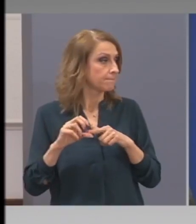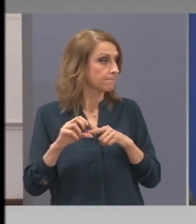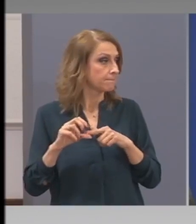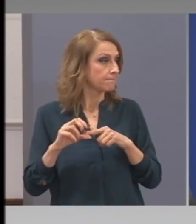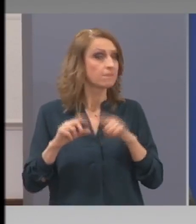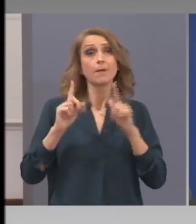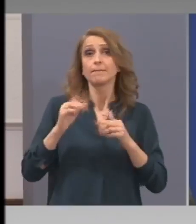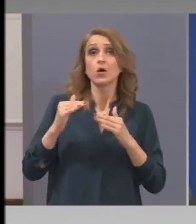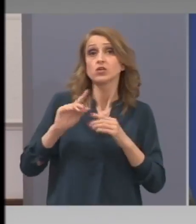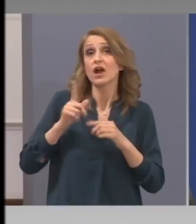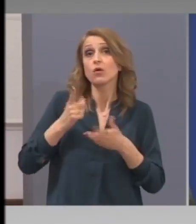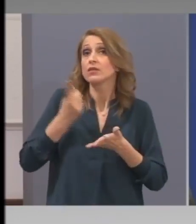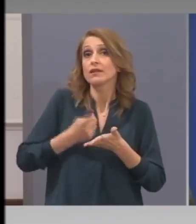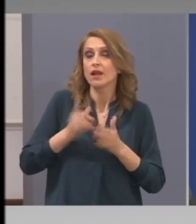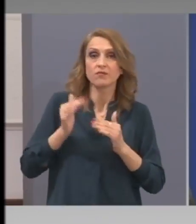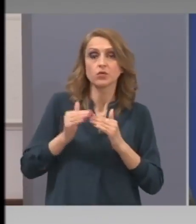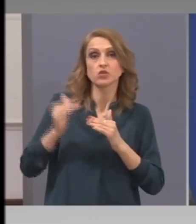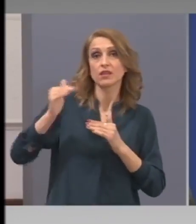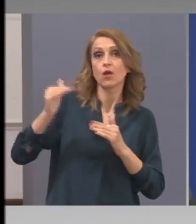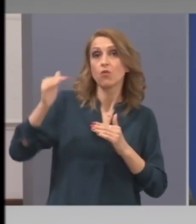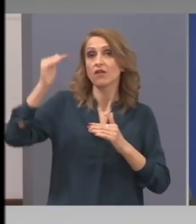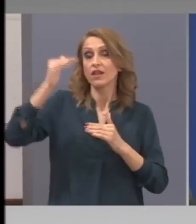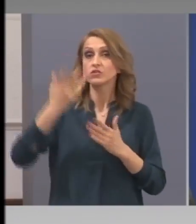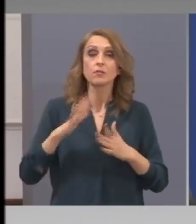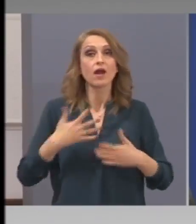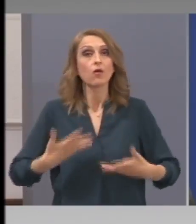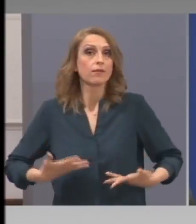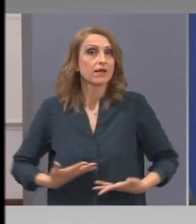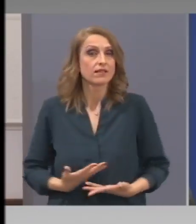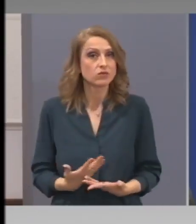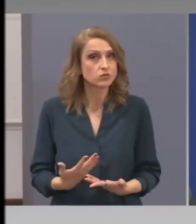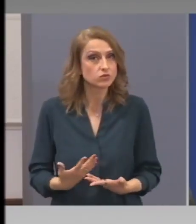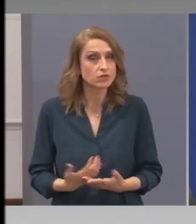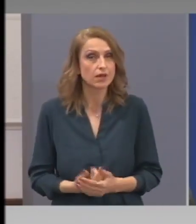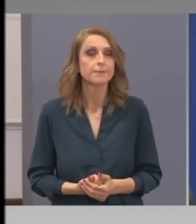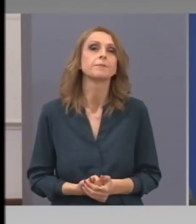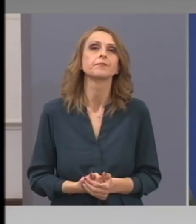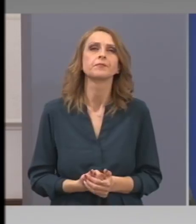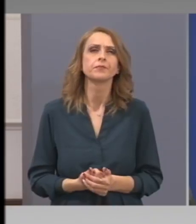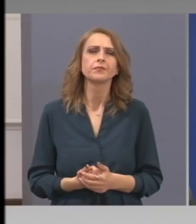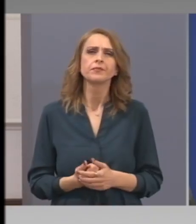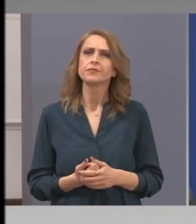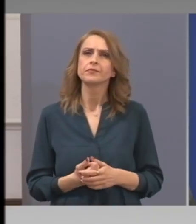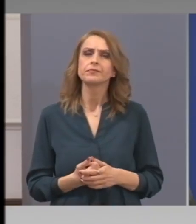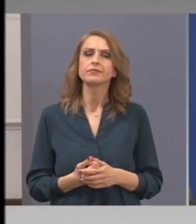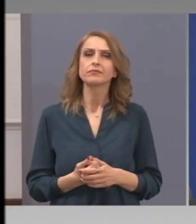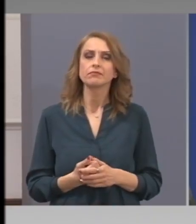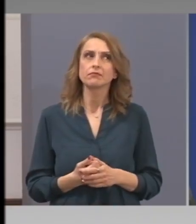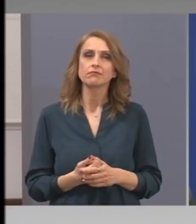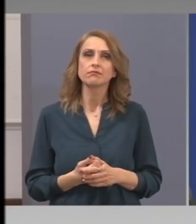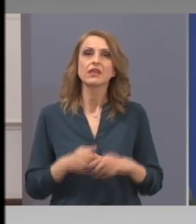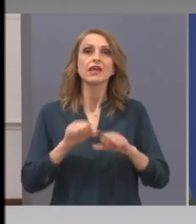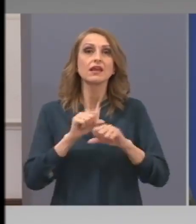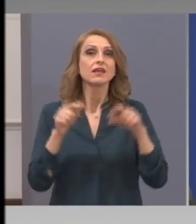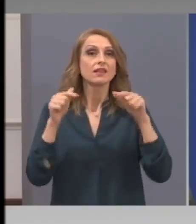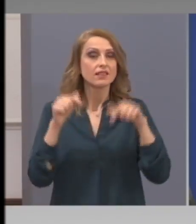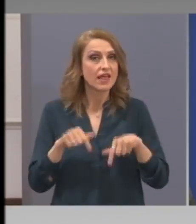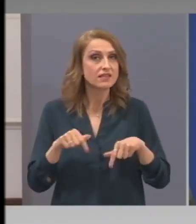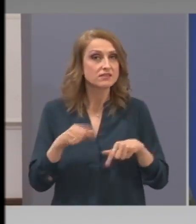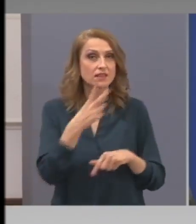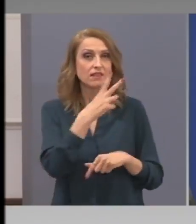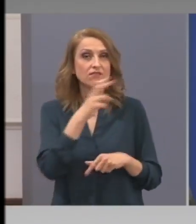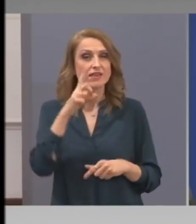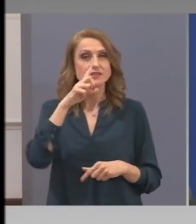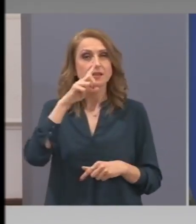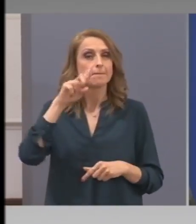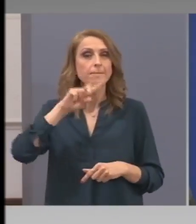може да се увеличи и ако е необходимо допълнителна капторизация на ББРа, ние не надо спрем да тук. И тези 200